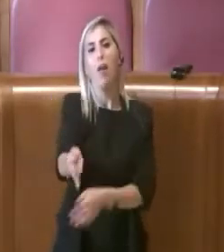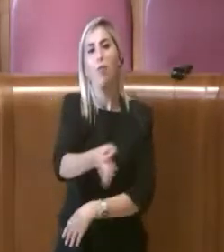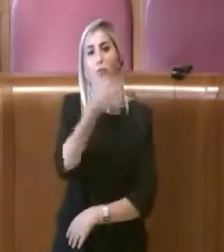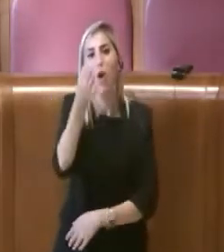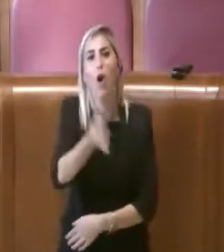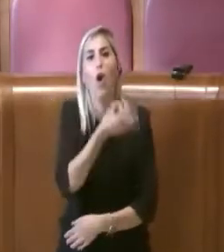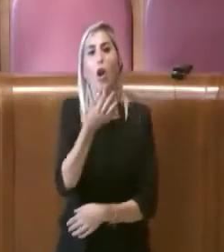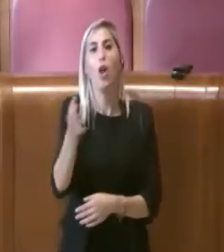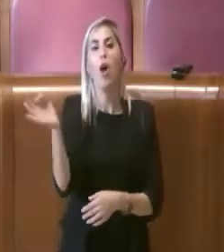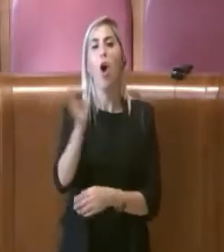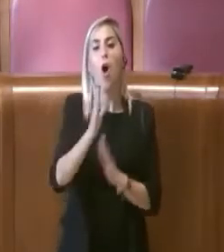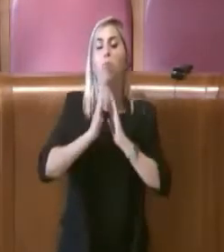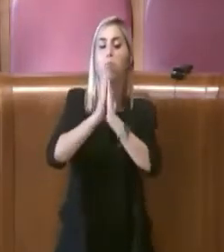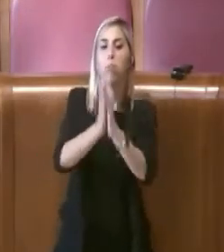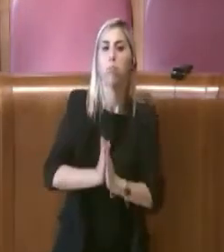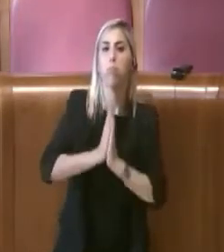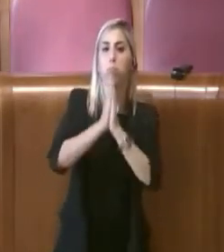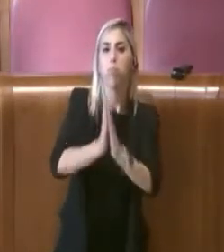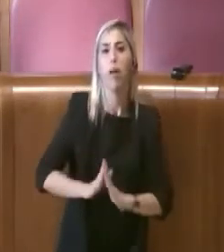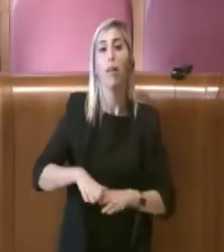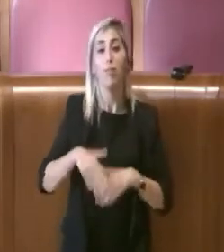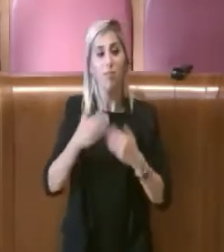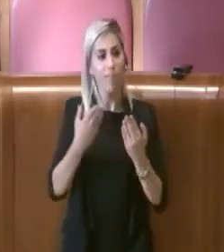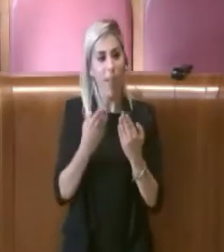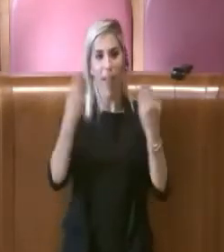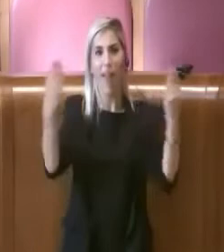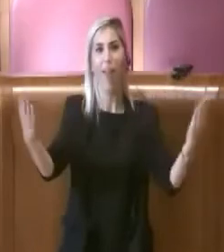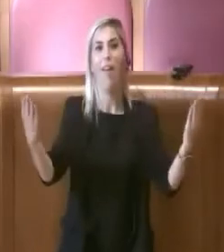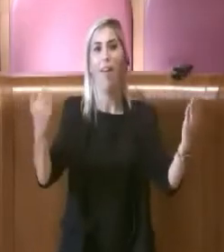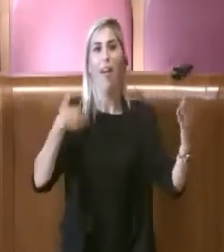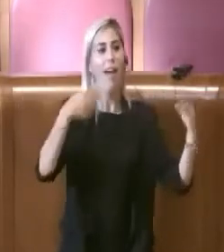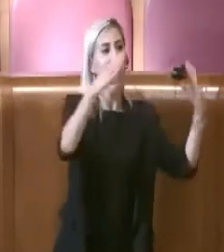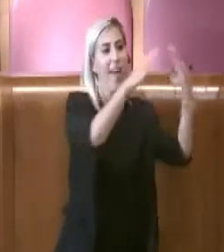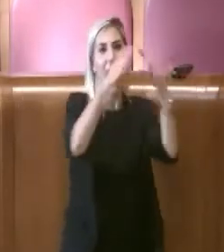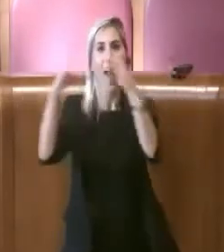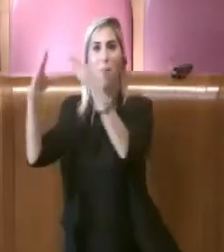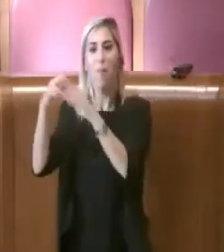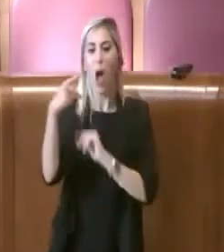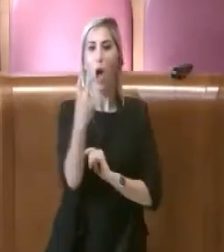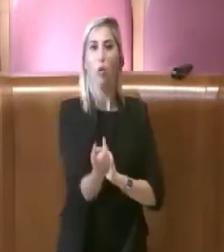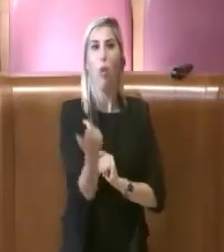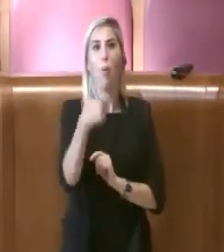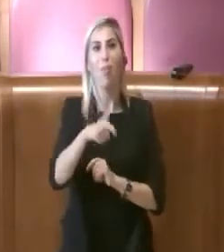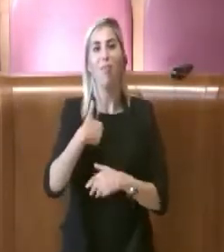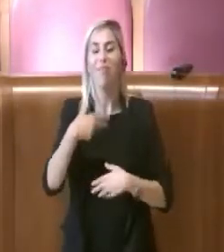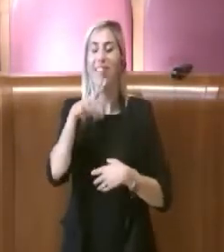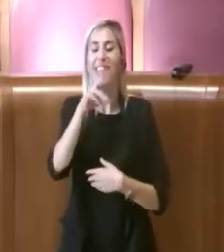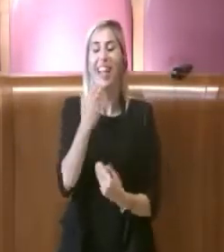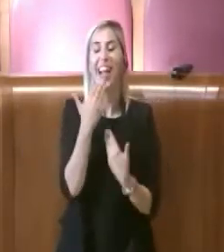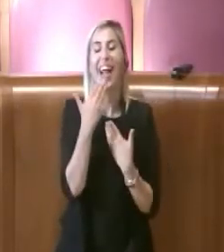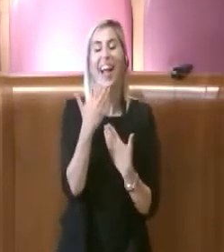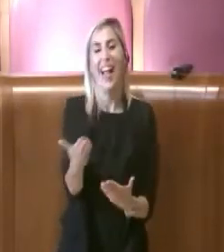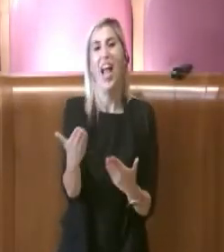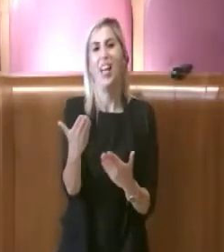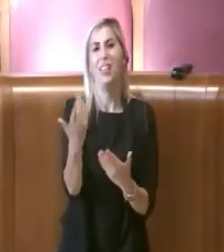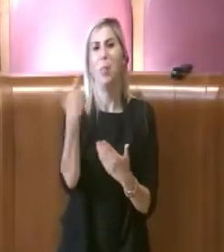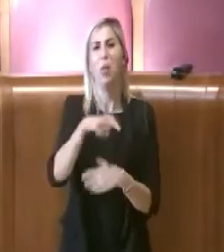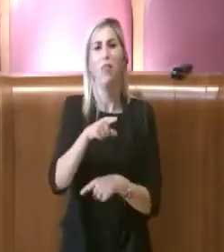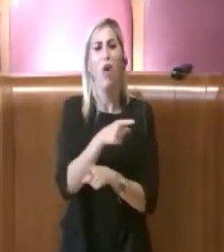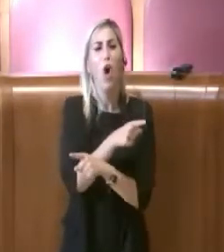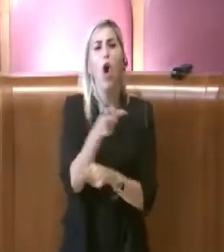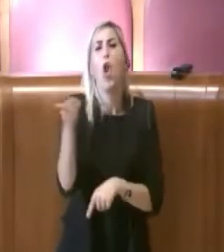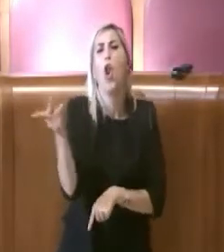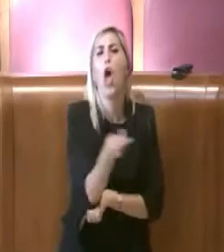a recitare una preghiera davanti a queste salme per ringraziare queste persone di tutto quello che ci hanno